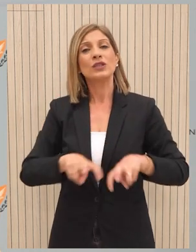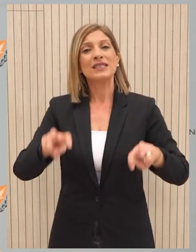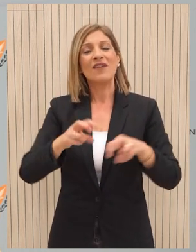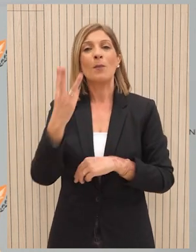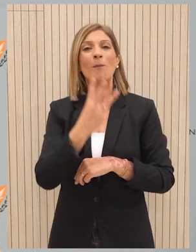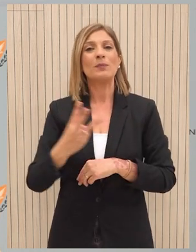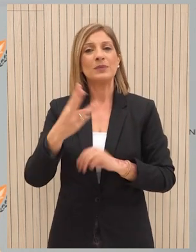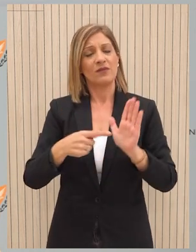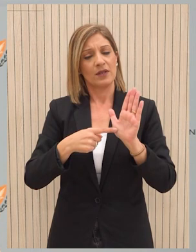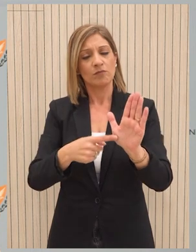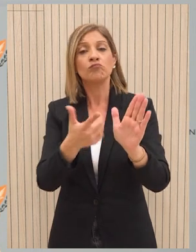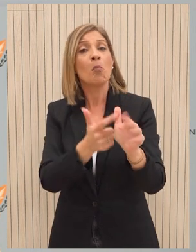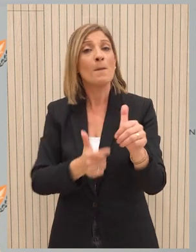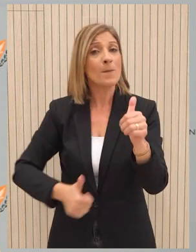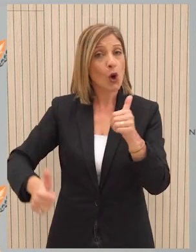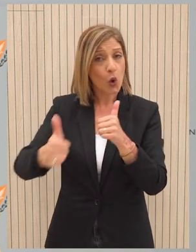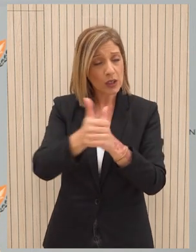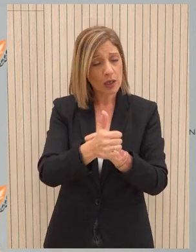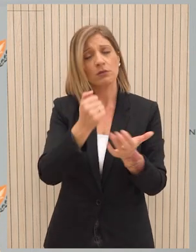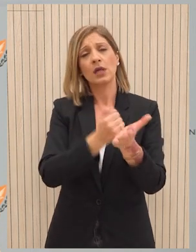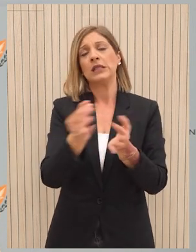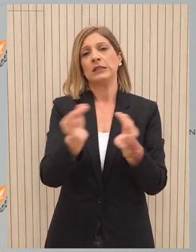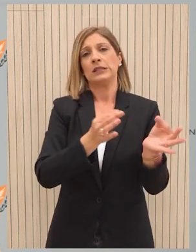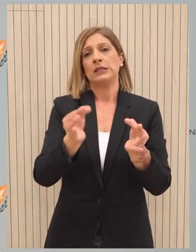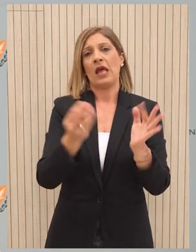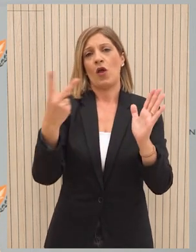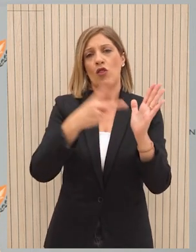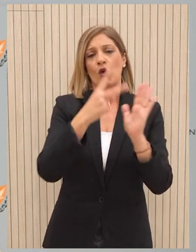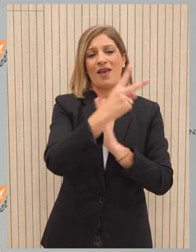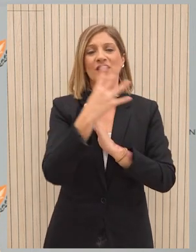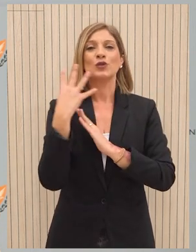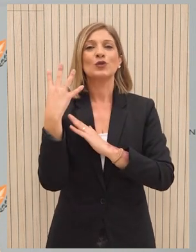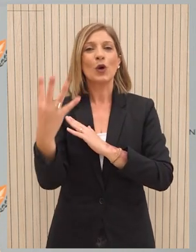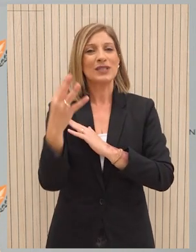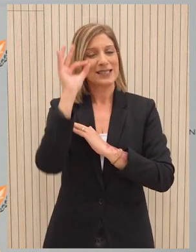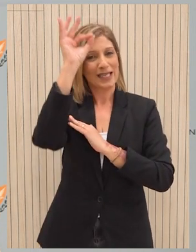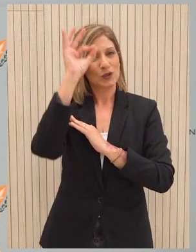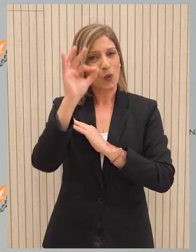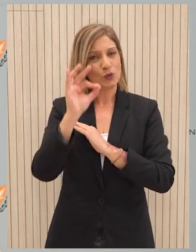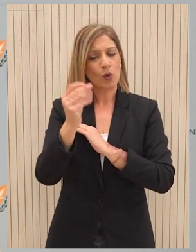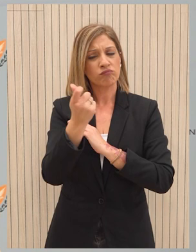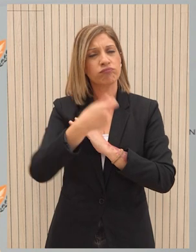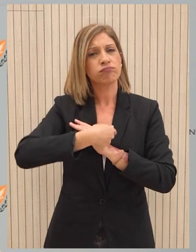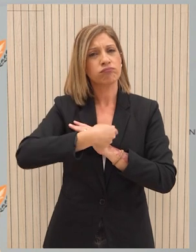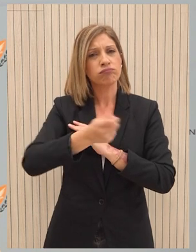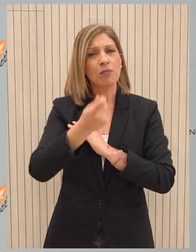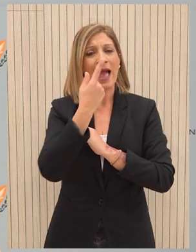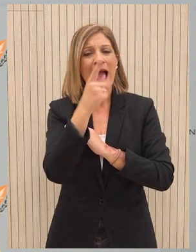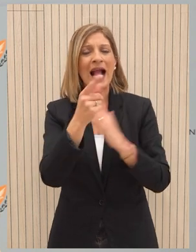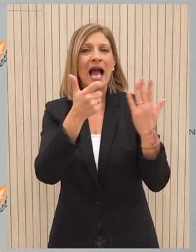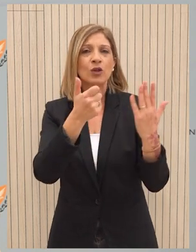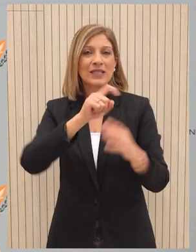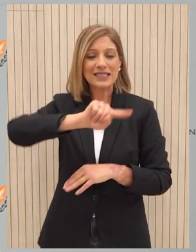παρουσιάσε τις βασικές προτεραιότητες αλλά και το σχέδιο δράσης του Υφυπουργείου για το έτος 2024 που προβλέπει οι συνολικές δαπάνες ύψους 160